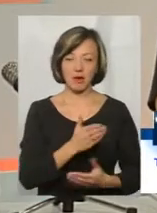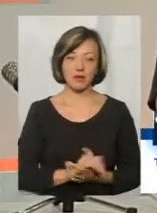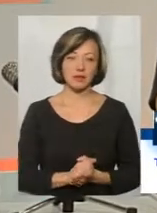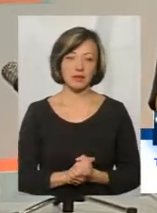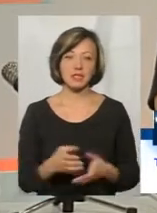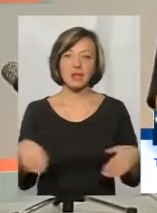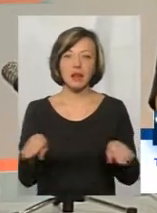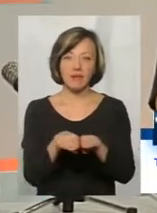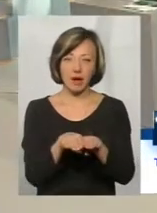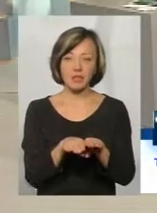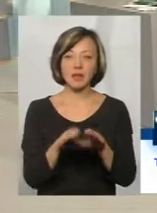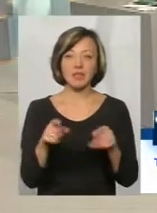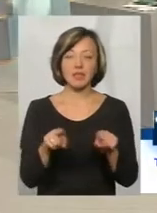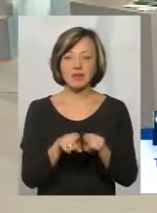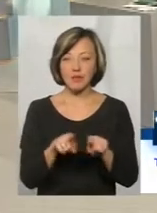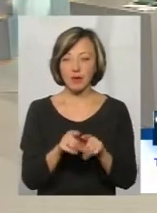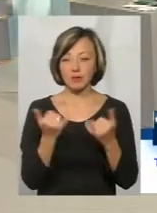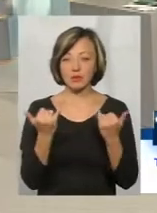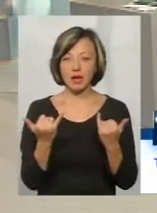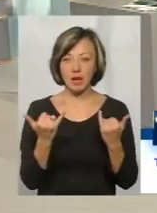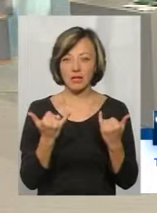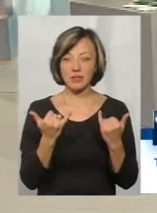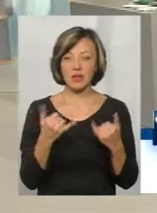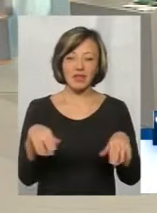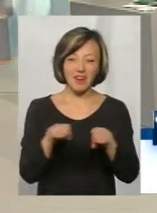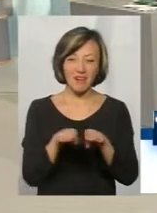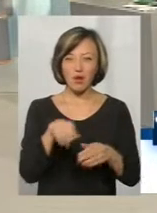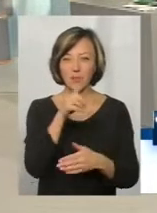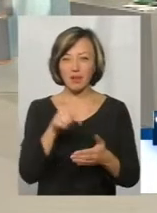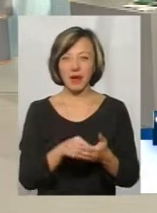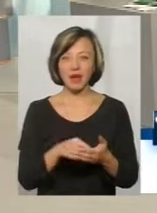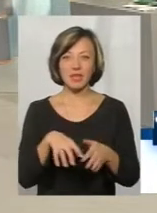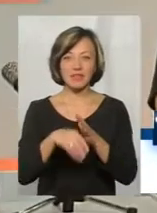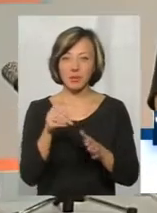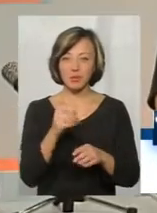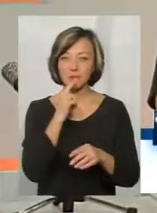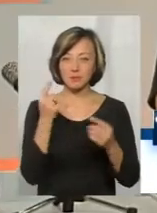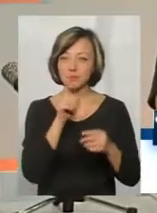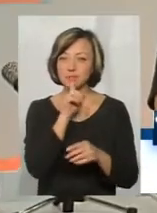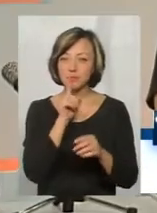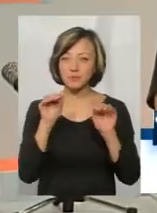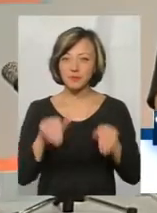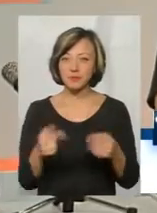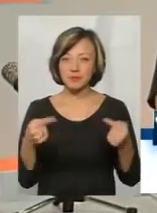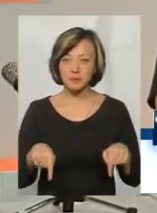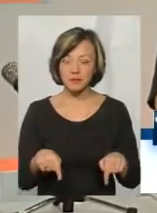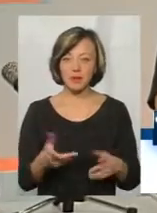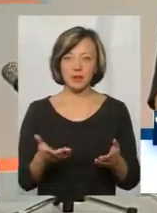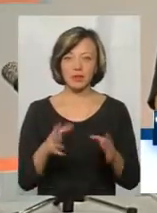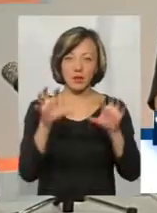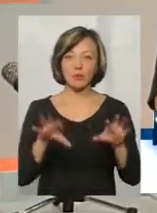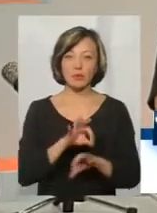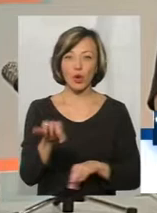закривається. І так само вони закривають зараз питання з виборами, принципі. Тому вони провели ці три законопроекти. Один з них набрав